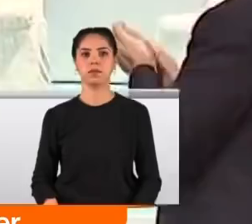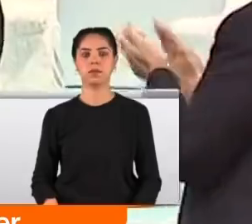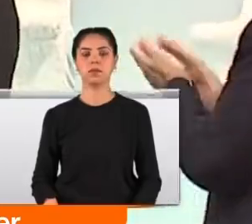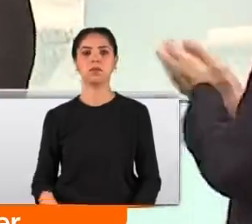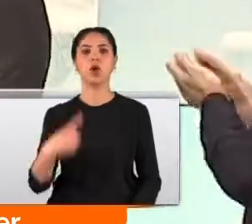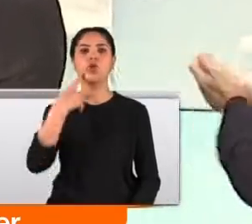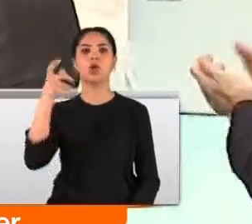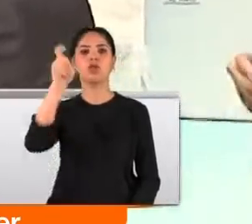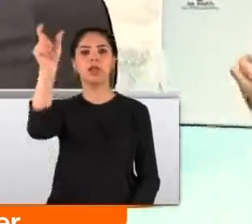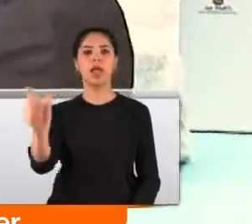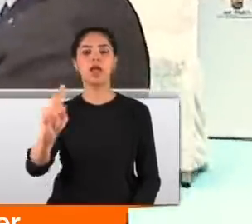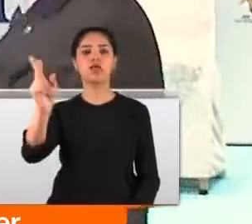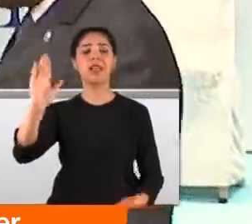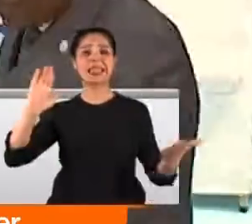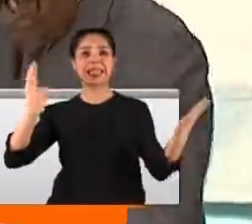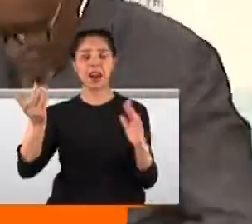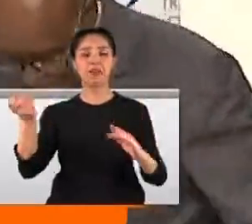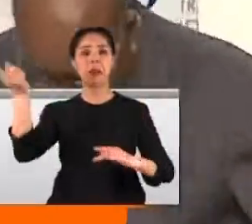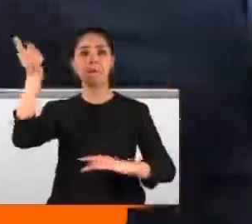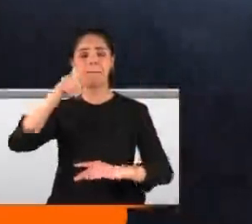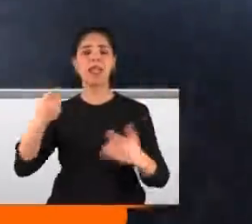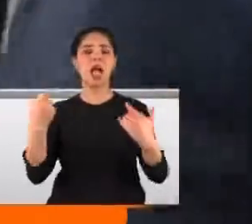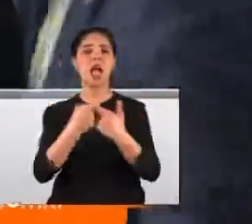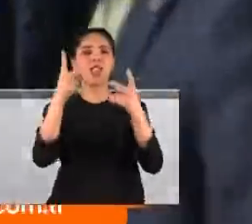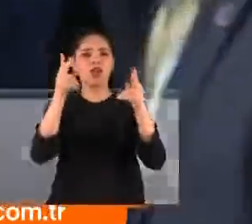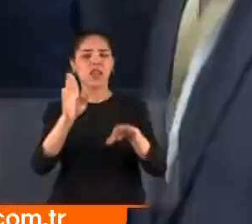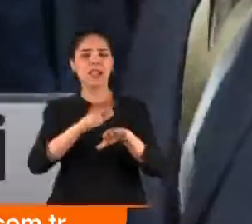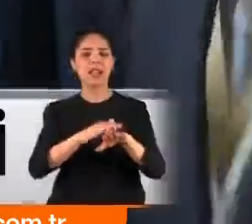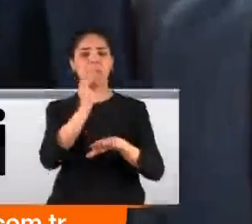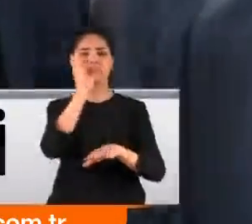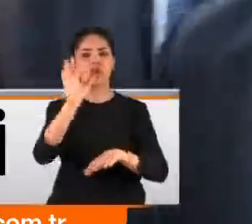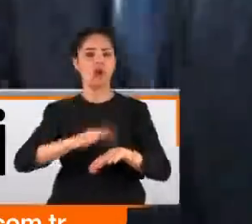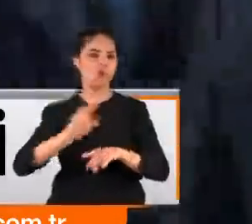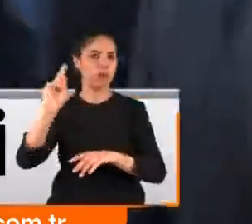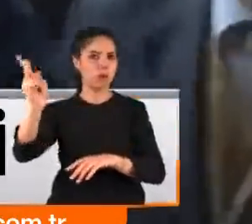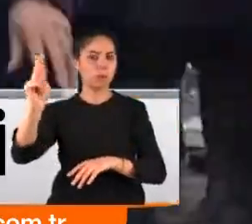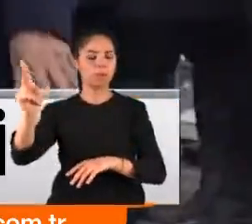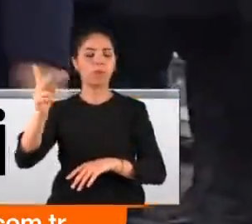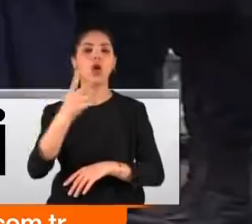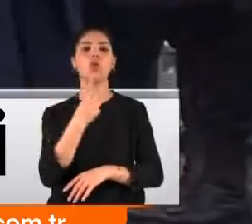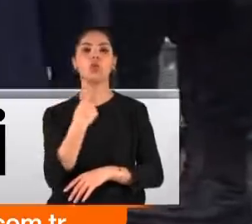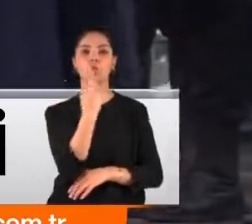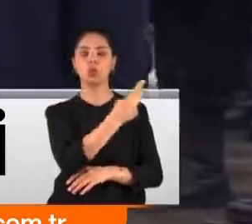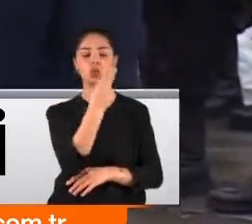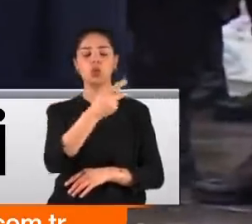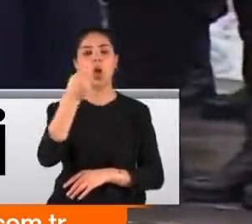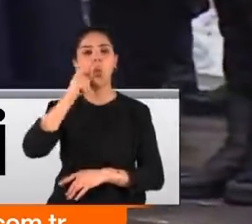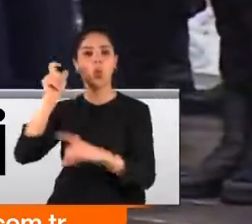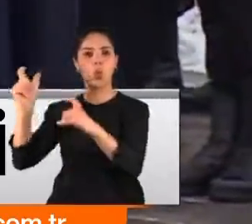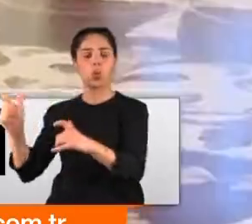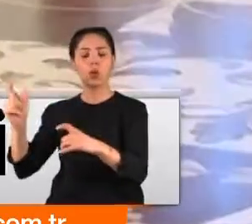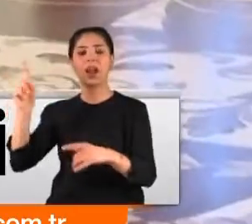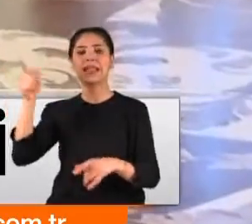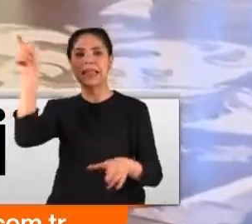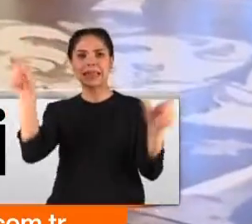Cumhurbaşkanı Erdoğan taraflara bir kez daha ateşkes çağrısı yaptı. Rusya ve Ukrayna liderleri Putin ve Zelenski'yi aynı masada